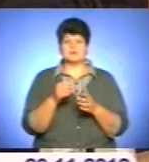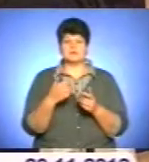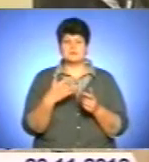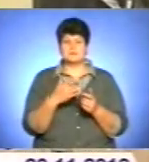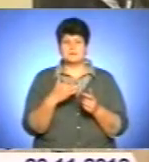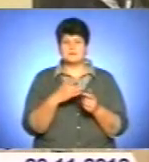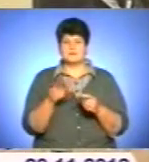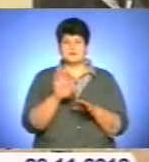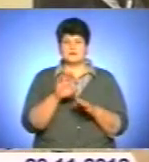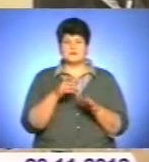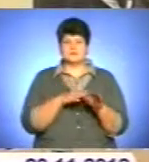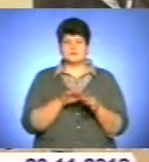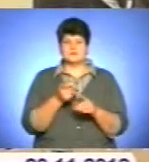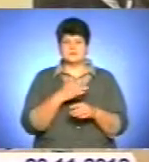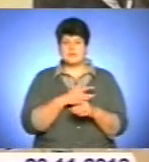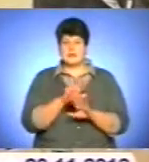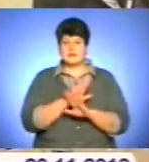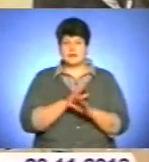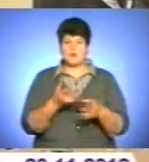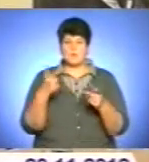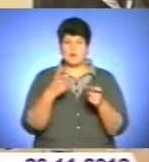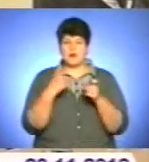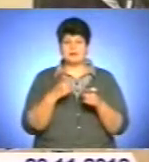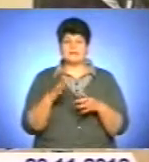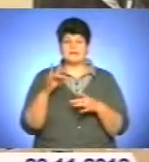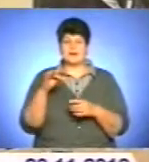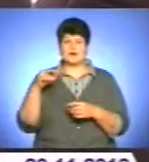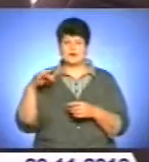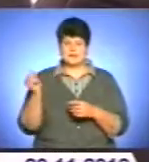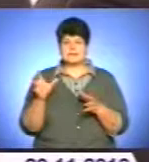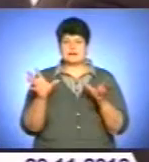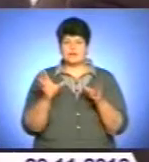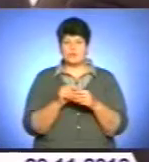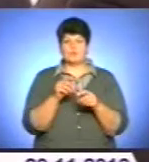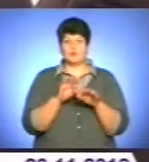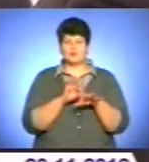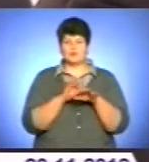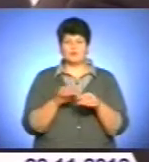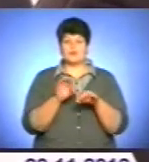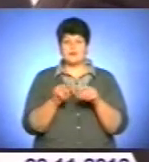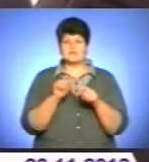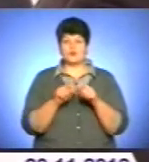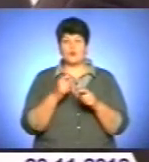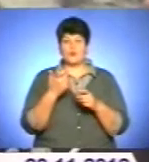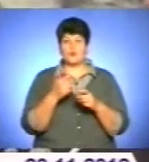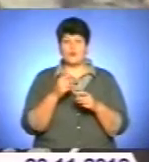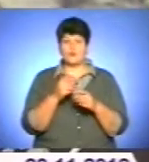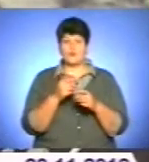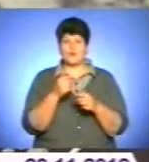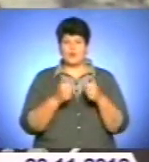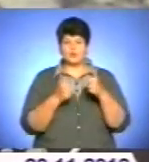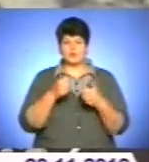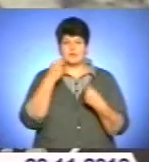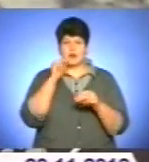терорист. Міжнародний фонд «Єдиний світ» разом із Державною архівною службою планують провести конкурс на найкращий проєкт. Місце